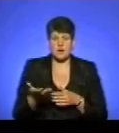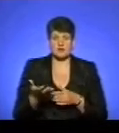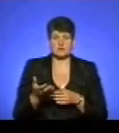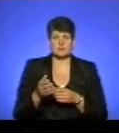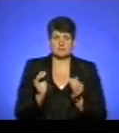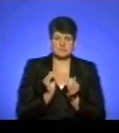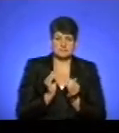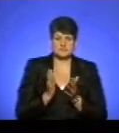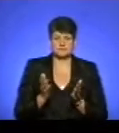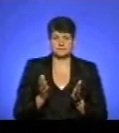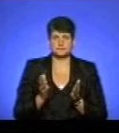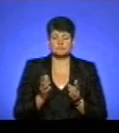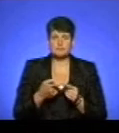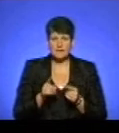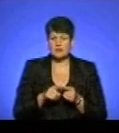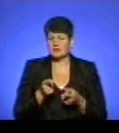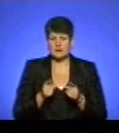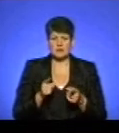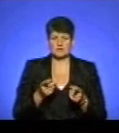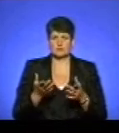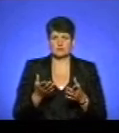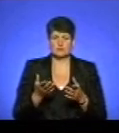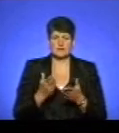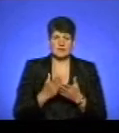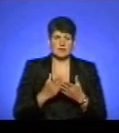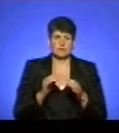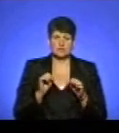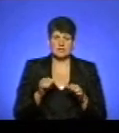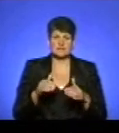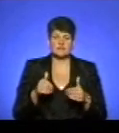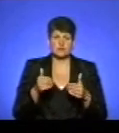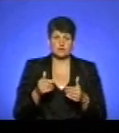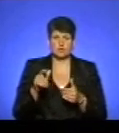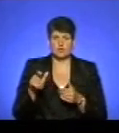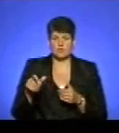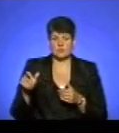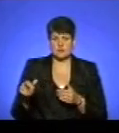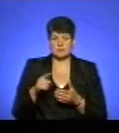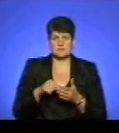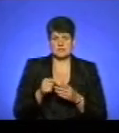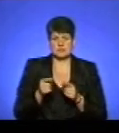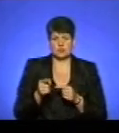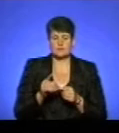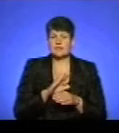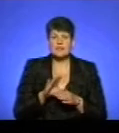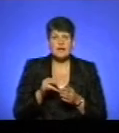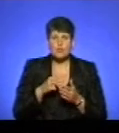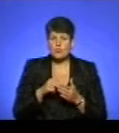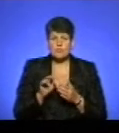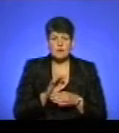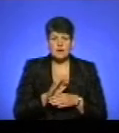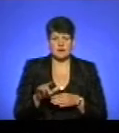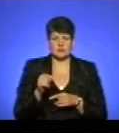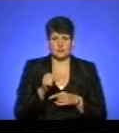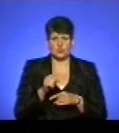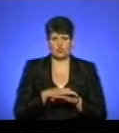щенята, то все. Ну, і це дійсно, є можливість звернутися до громадянин, жителів міста Тернополя, щоб не купляли на